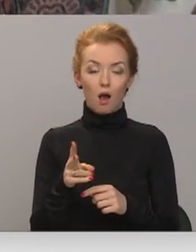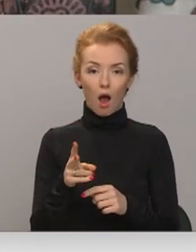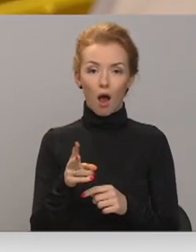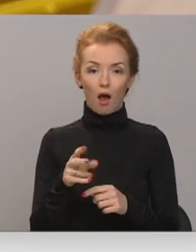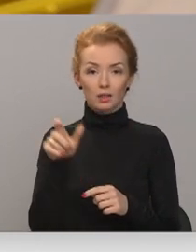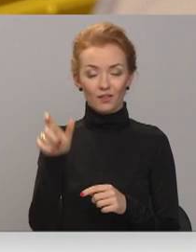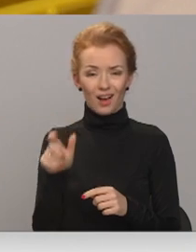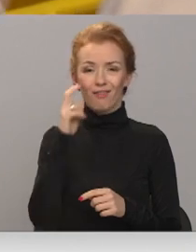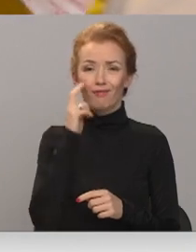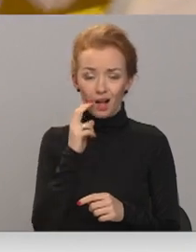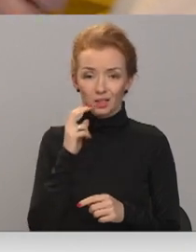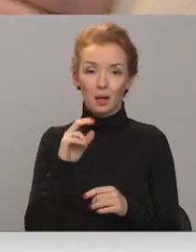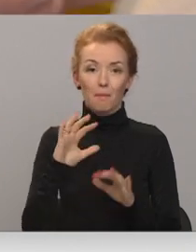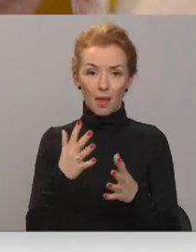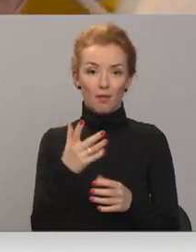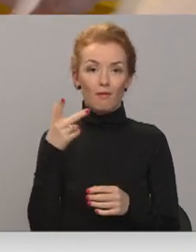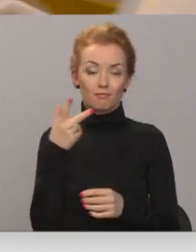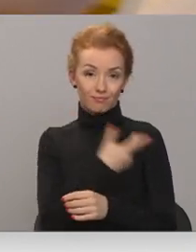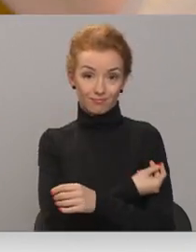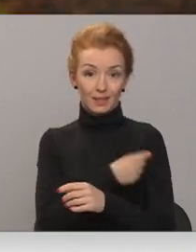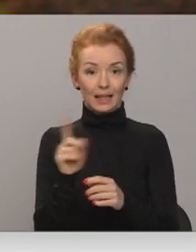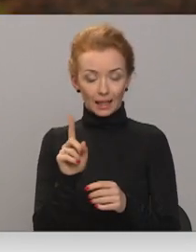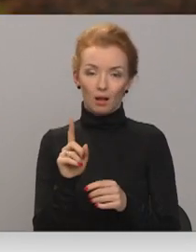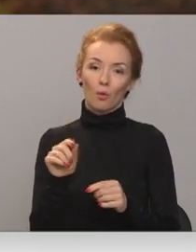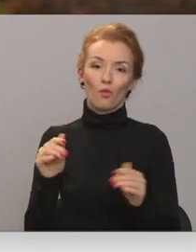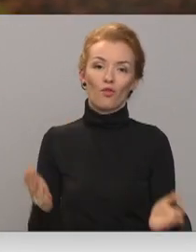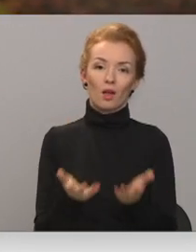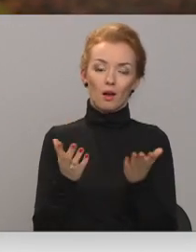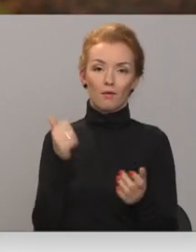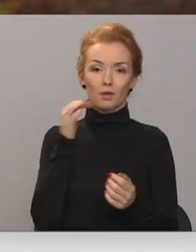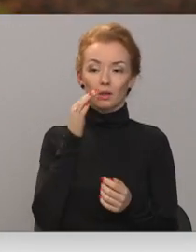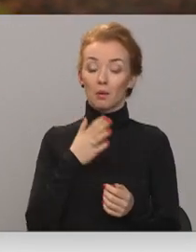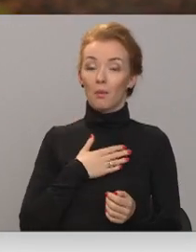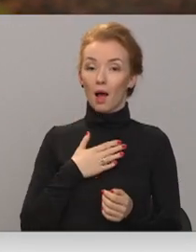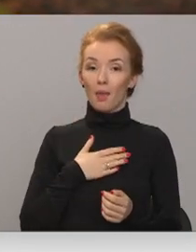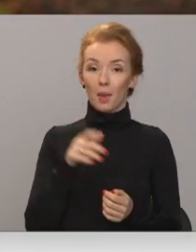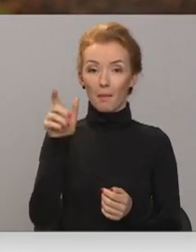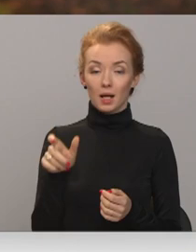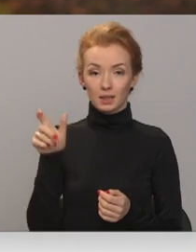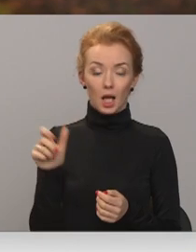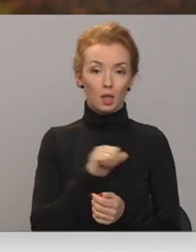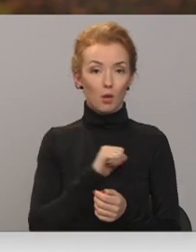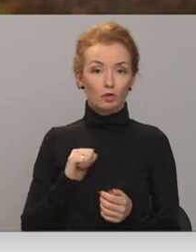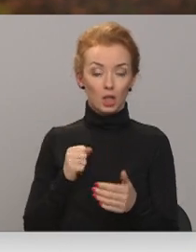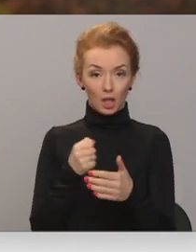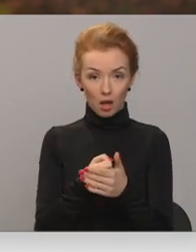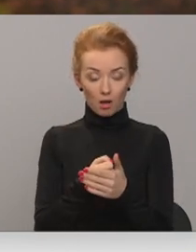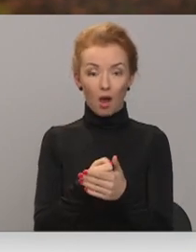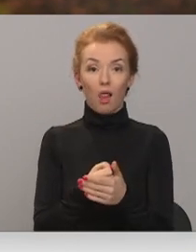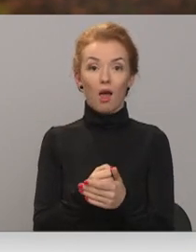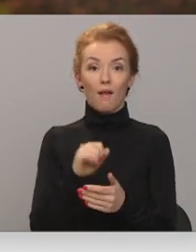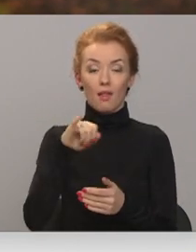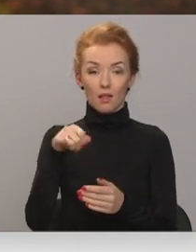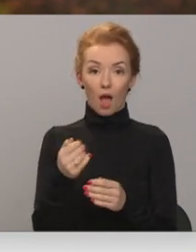veci, bet vakcinēti cilvēki slimo salīdzinošu viegli. Man pacienti pārsvarā tiek pašgalā. Ja arī